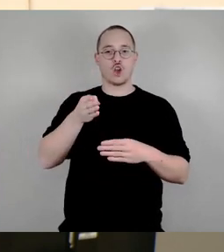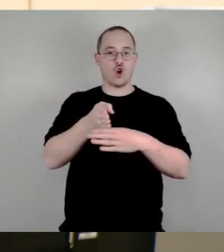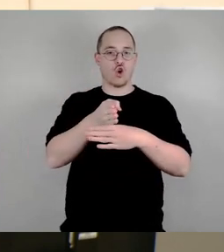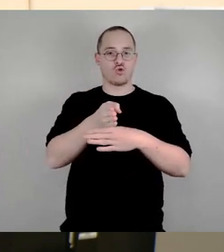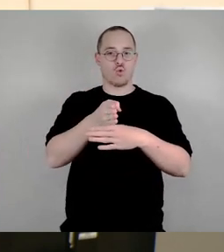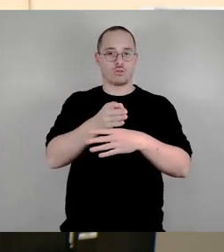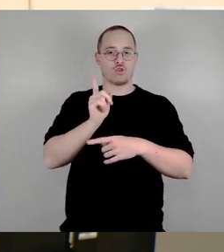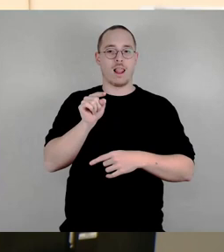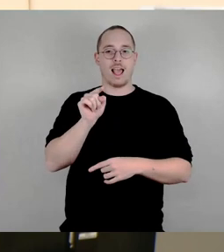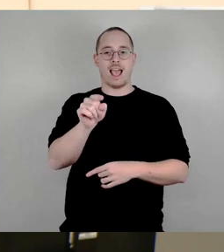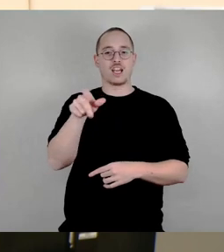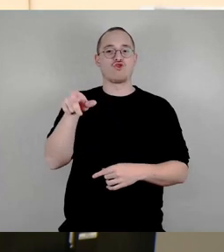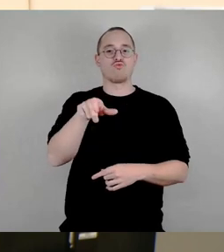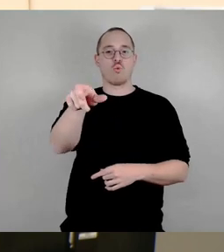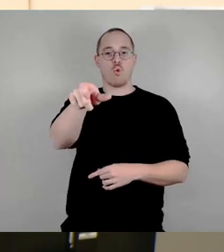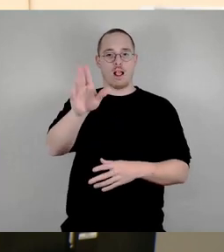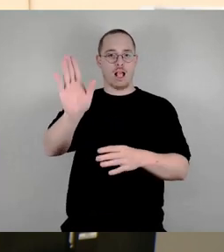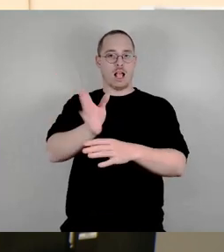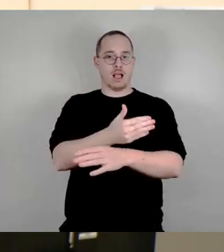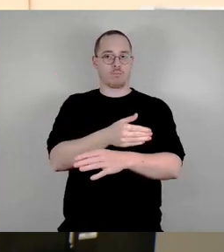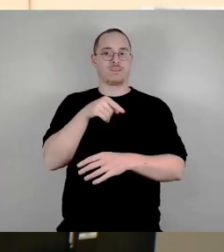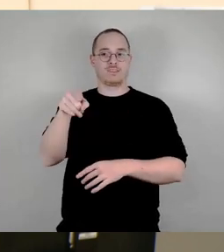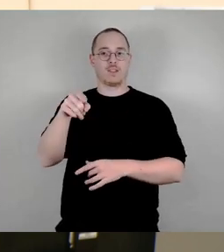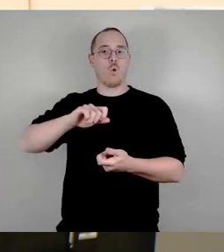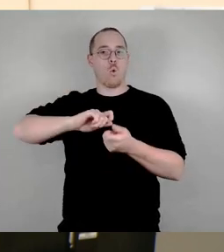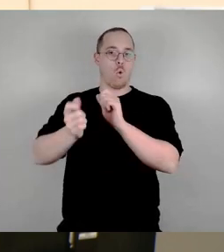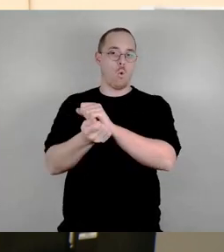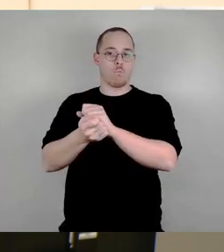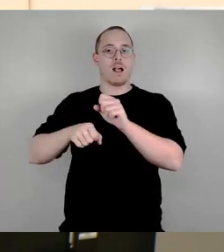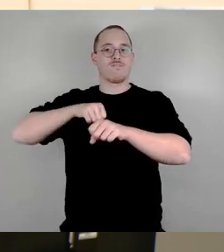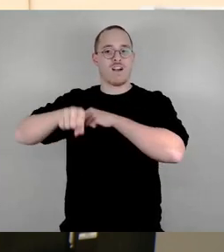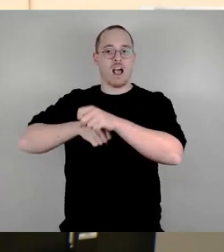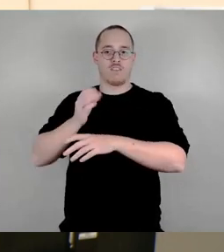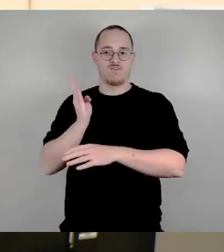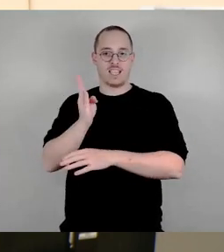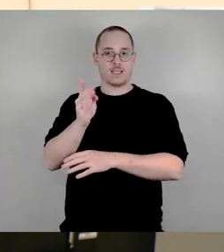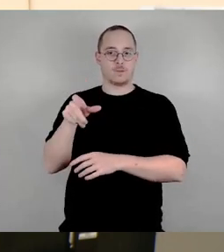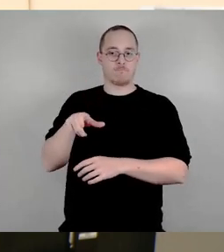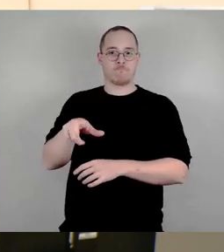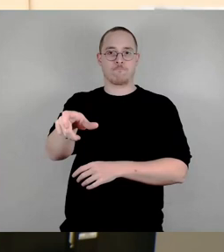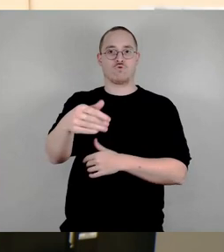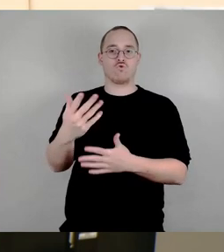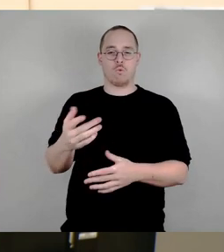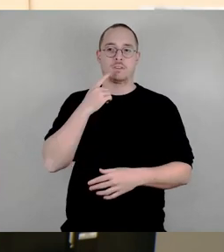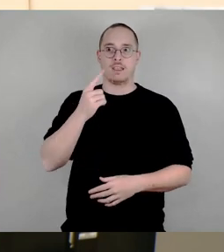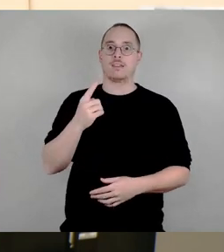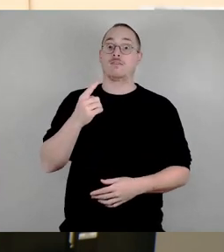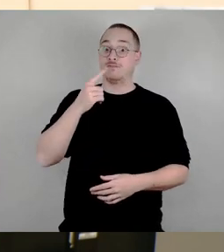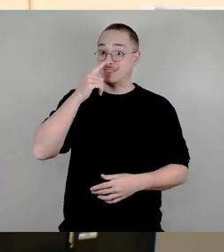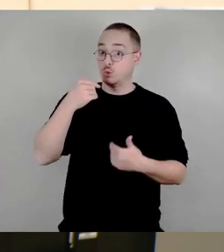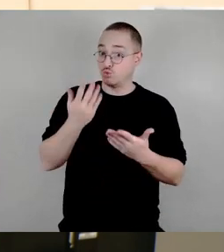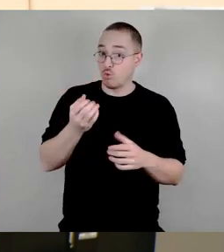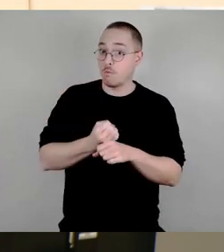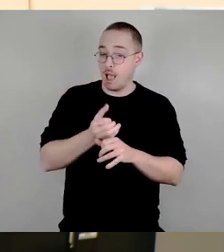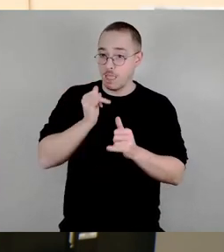Radweg umgewandelt werden. Das ist unserer Meinung nach vorprogrammiertes Chaos. Man sieht schon heute, wenn es einen